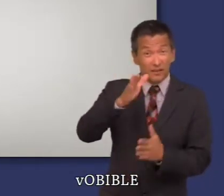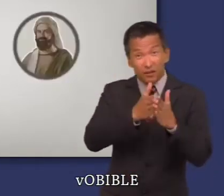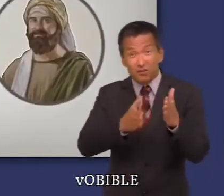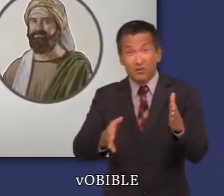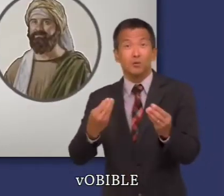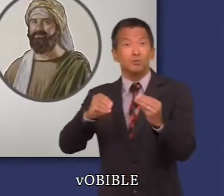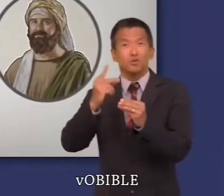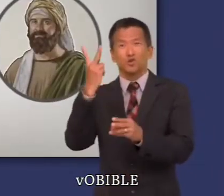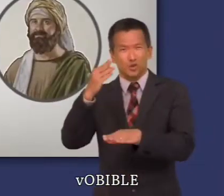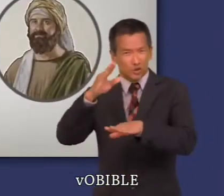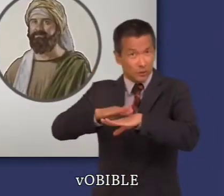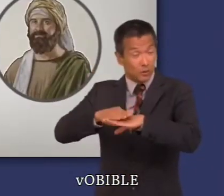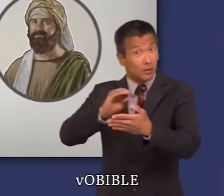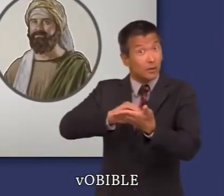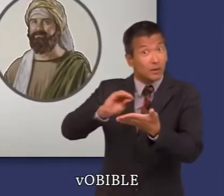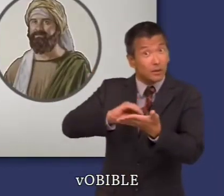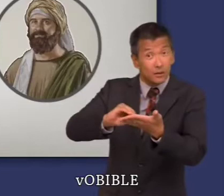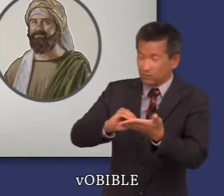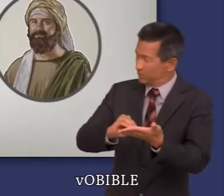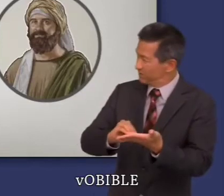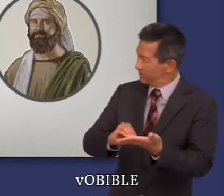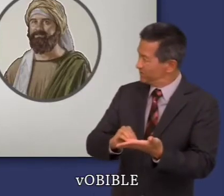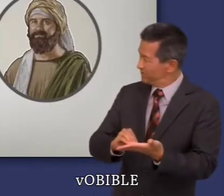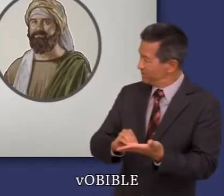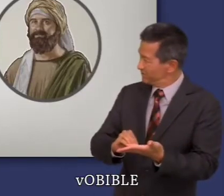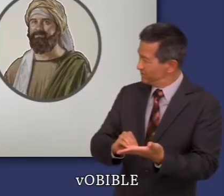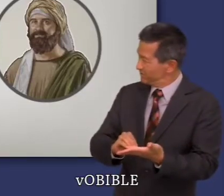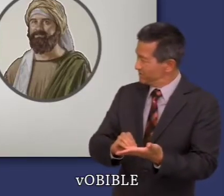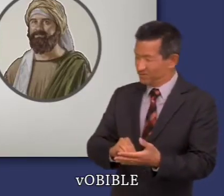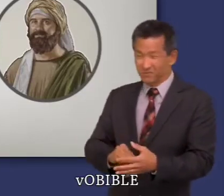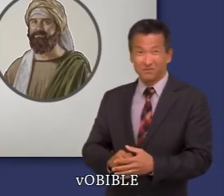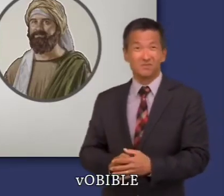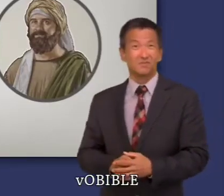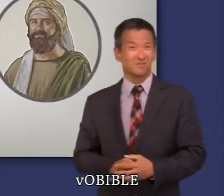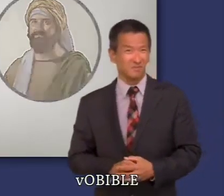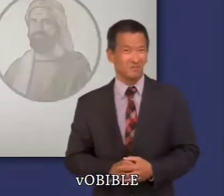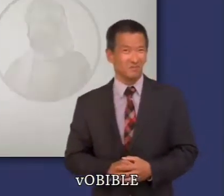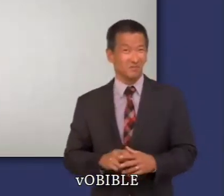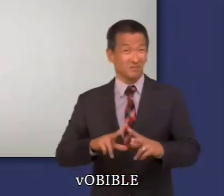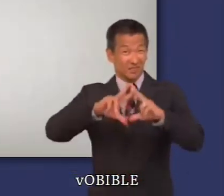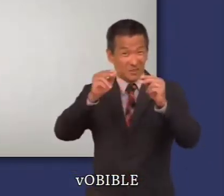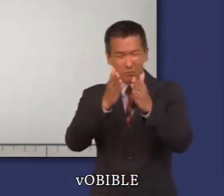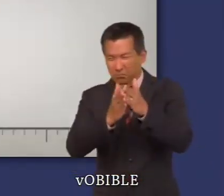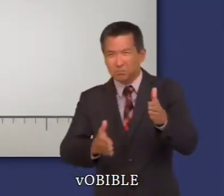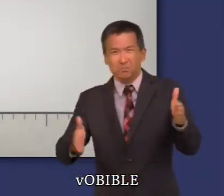et Nathan, qui ont achevé la rédaction de 1 Samuel, ont rédigé l'intégralité de 2 Samuel.